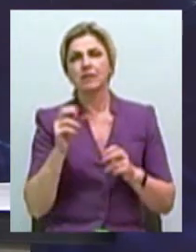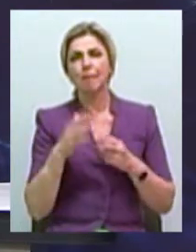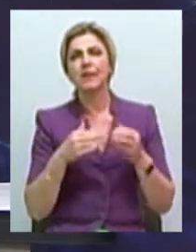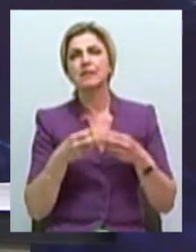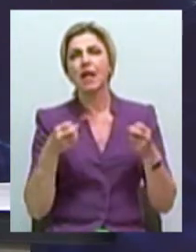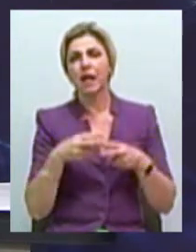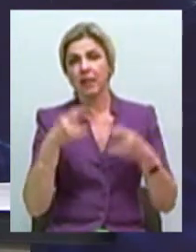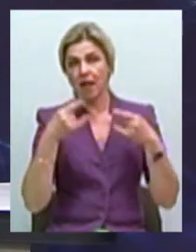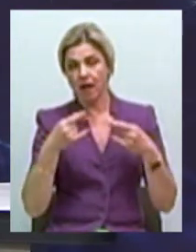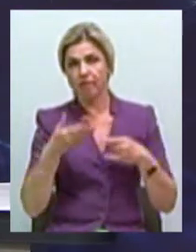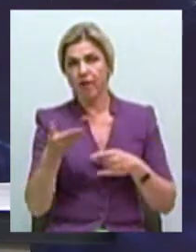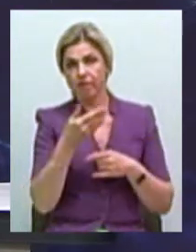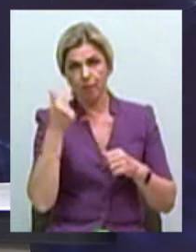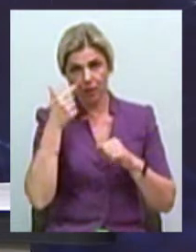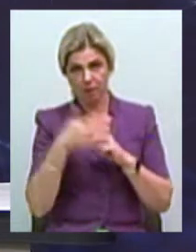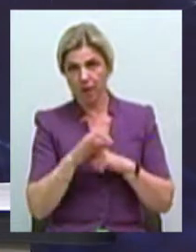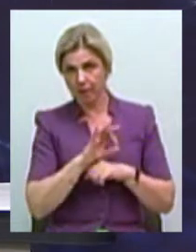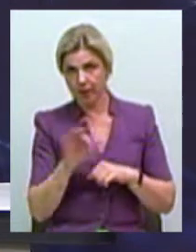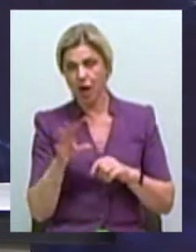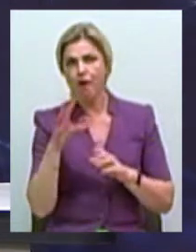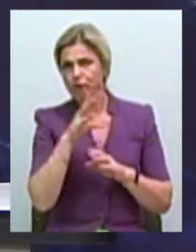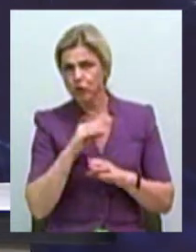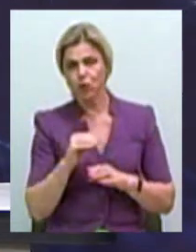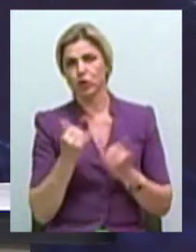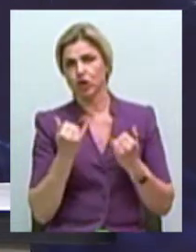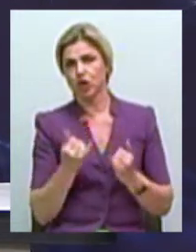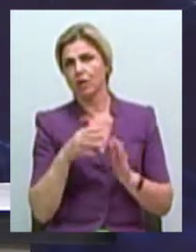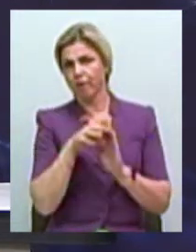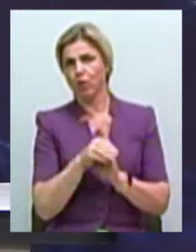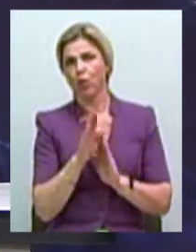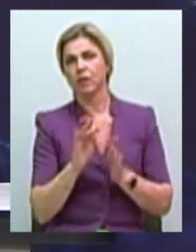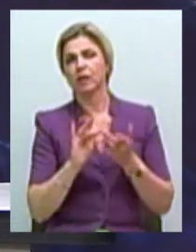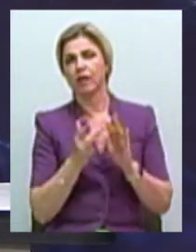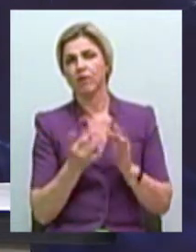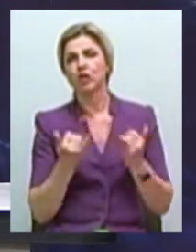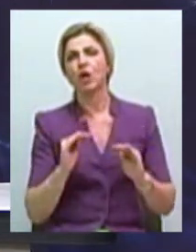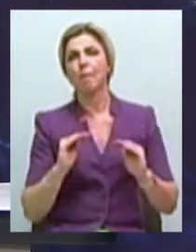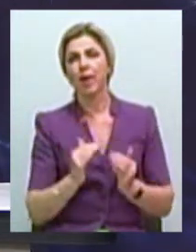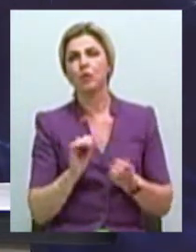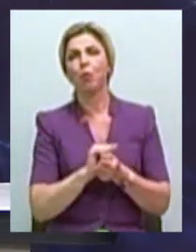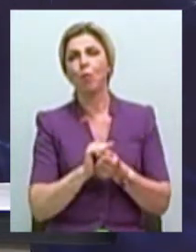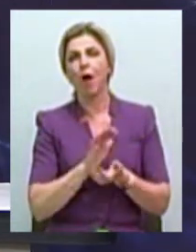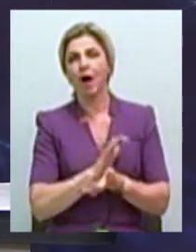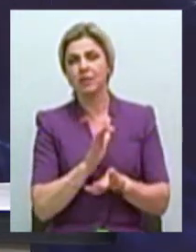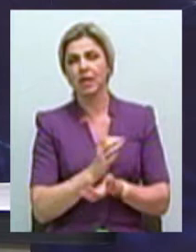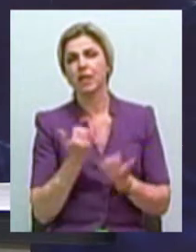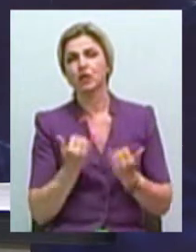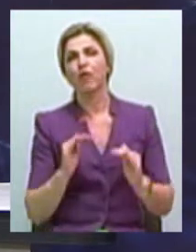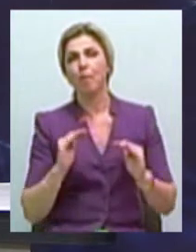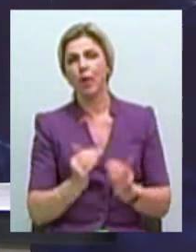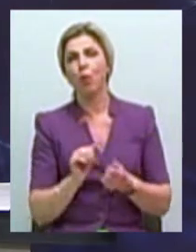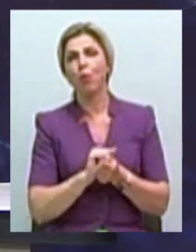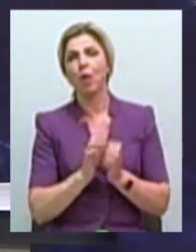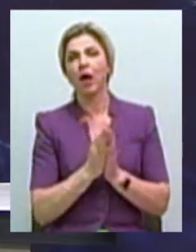прекрасно розумієте, все уходить в цифру. Тому сьогодні менше здається бумажних газет, сьогодні менше здається бумажних книг,